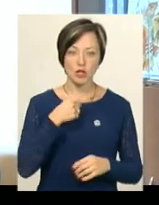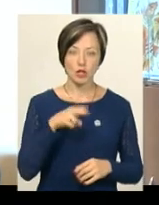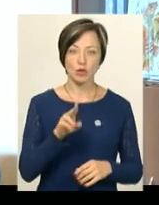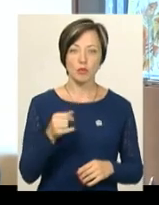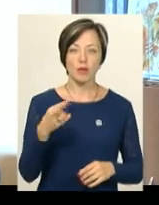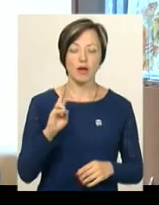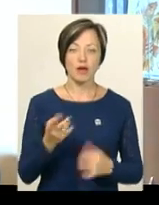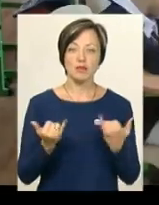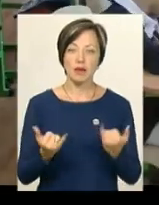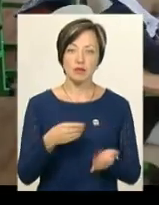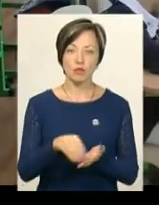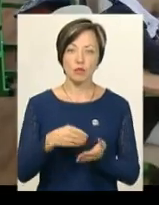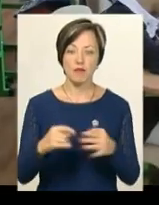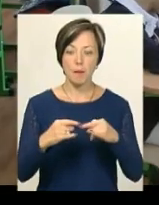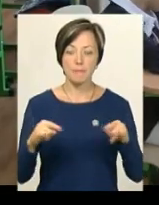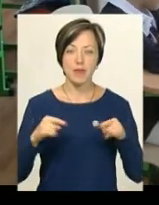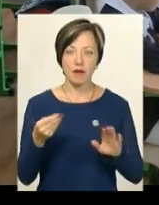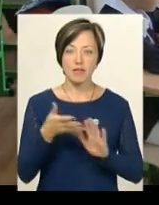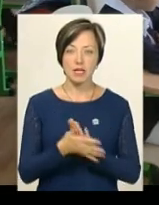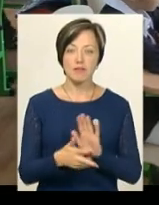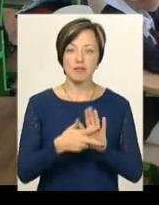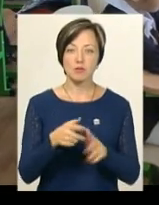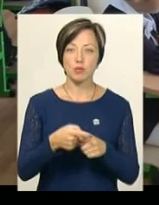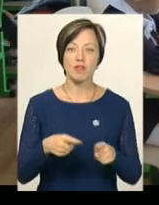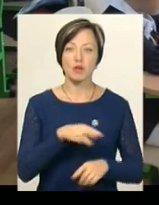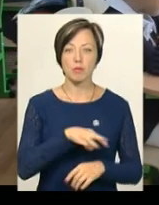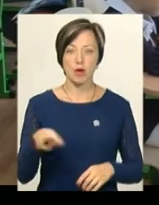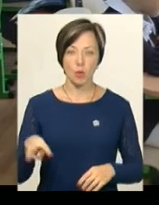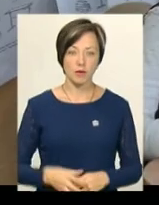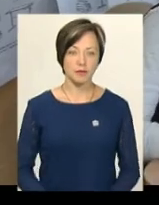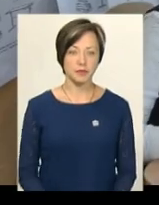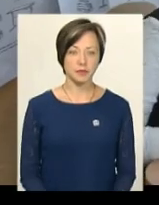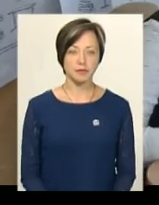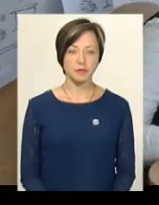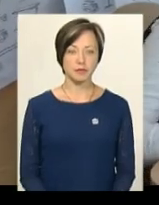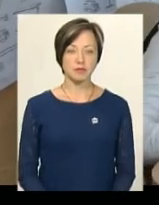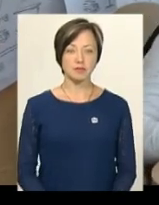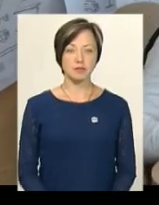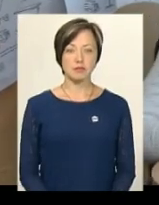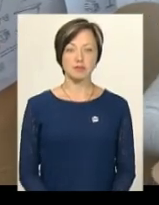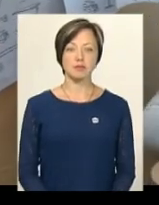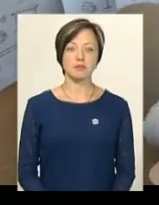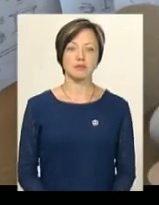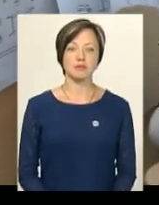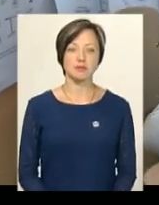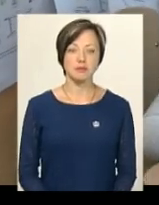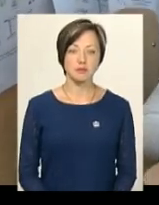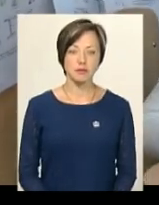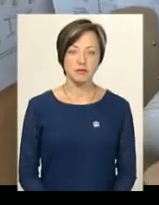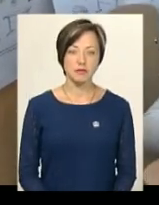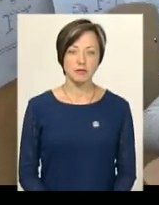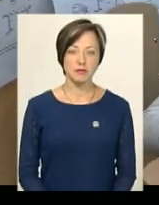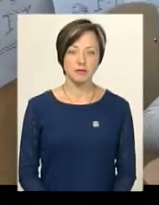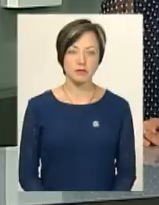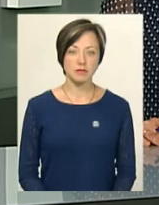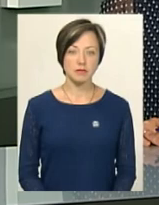Дупляк. Наразі на закупівлю парт витратили 8,5 млн грн. Анастасія Збродова, Вікторія Паламар та Юрій Чорний. Новини Поділля. Центр.